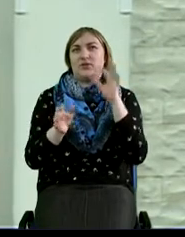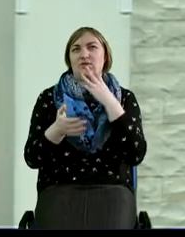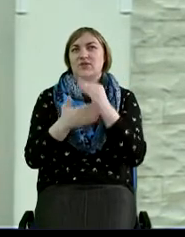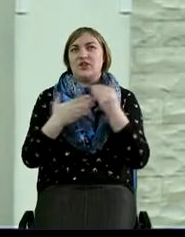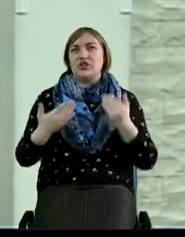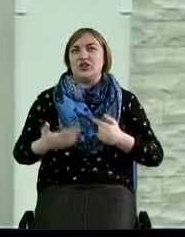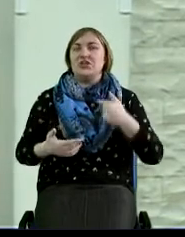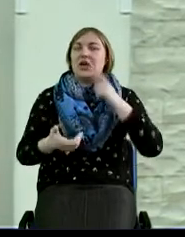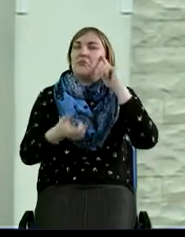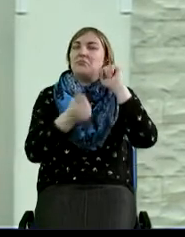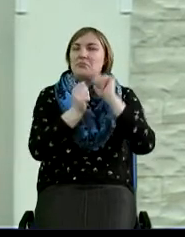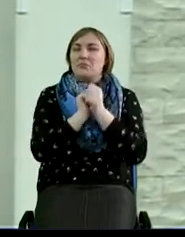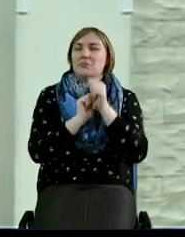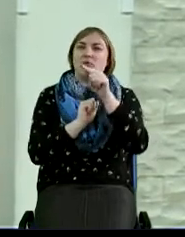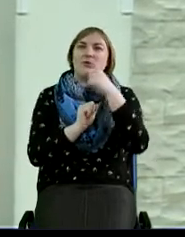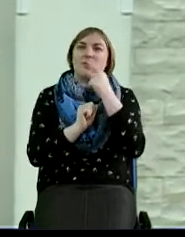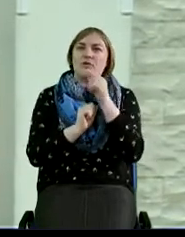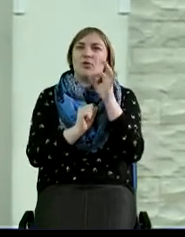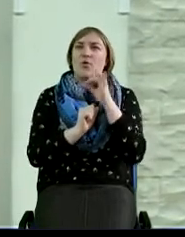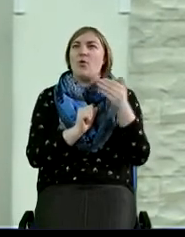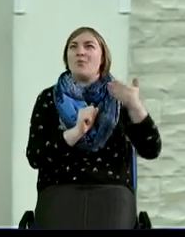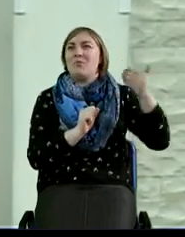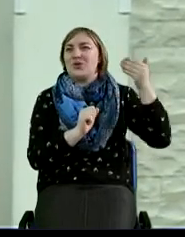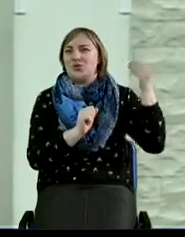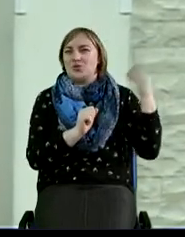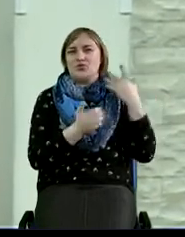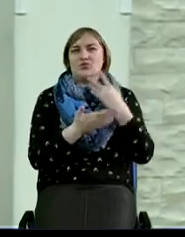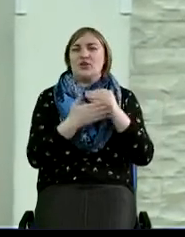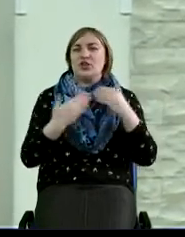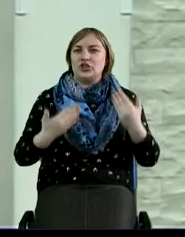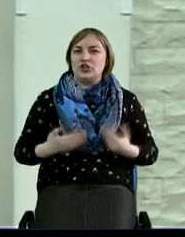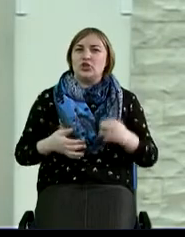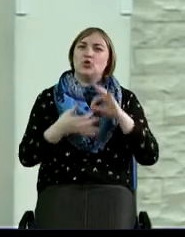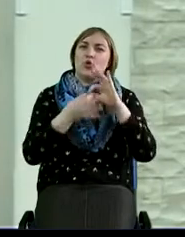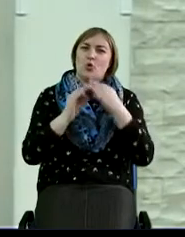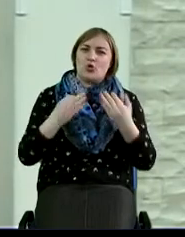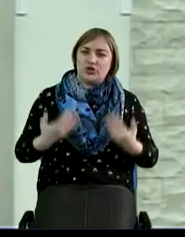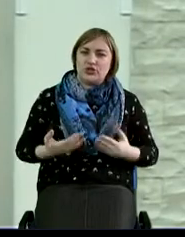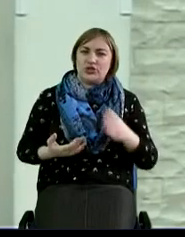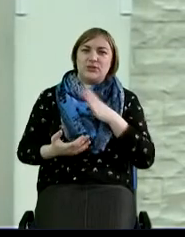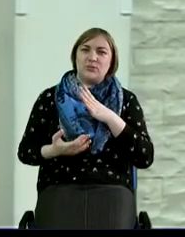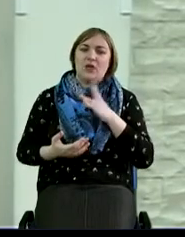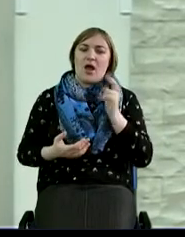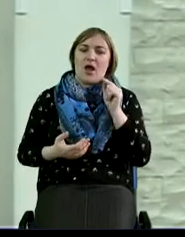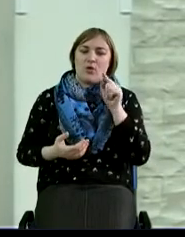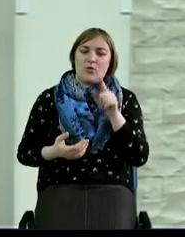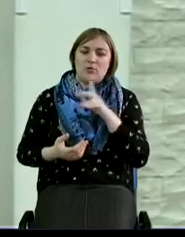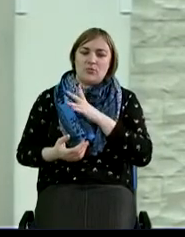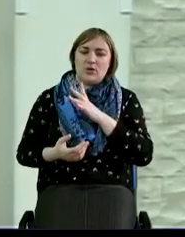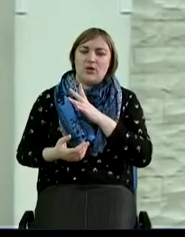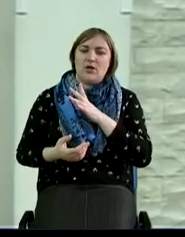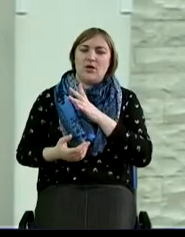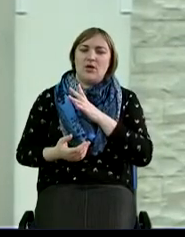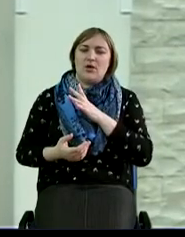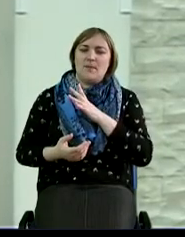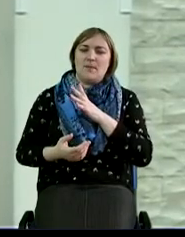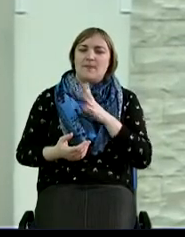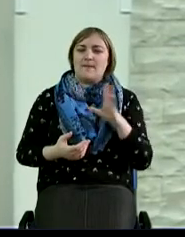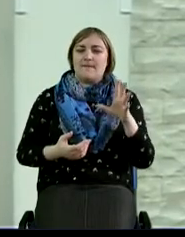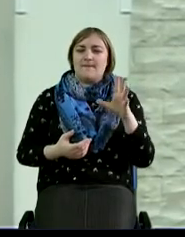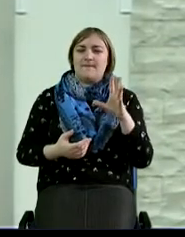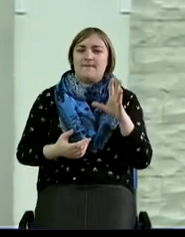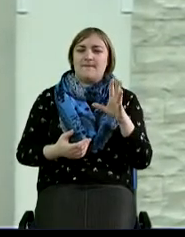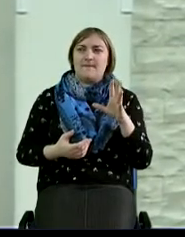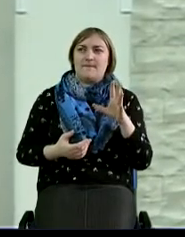запомнил, как он рассказывал о предыдущей своей жизни, сложной своей жизни, как он находился потом в всесоюзном